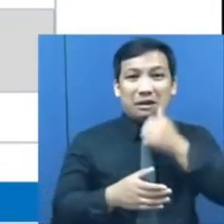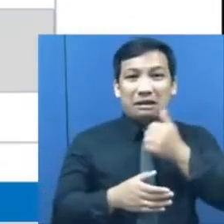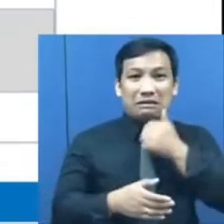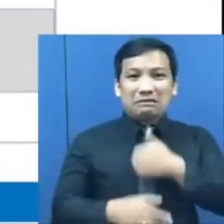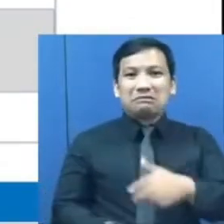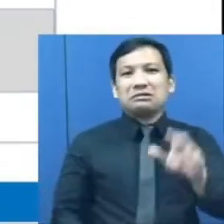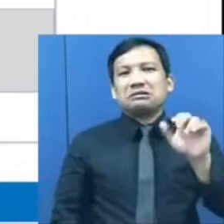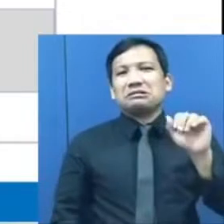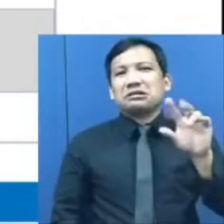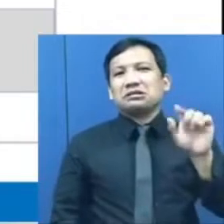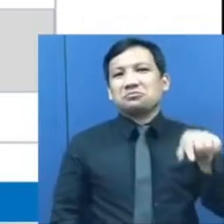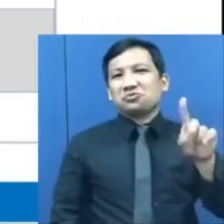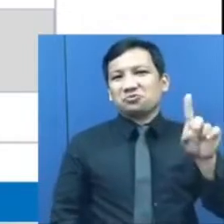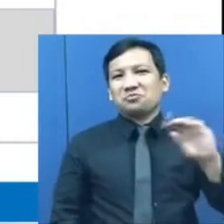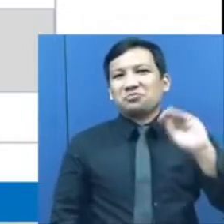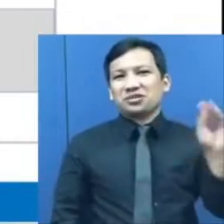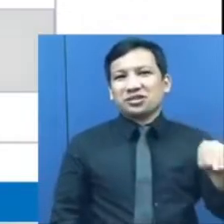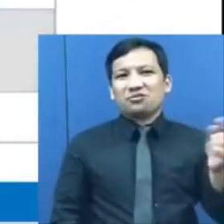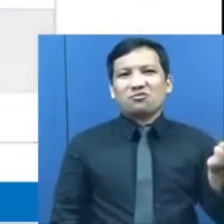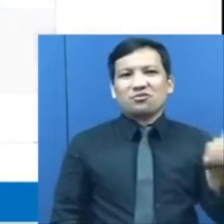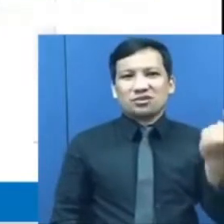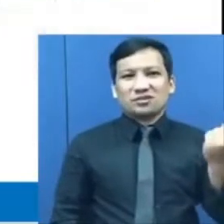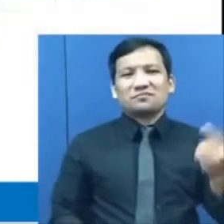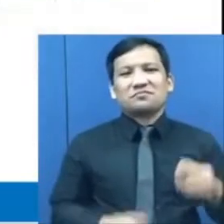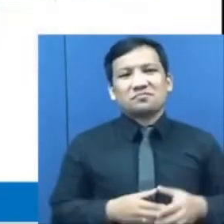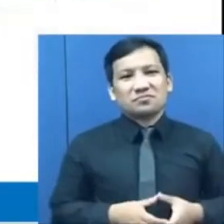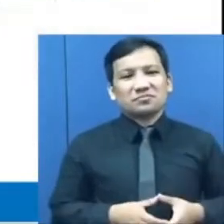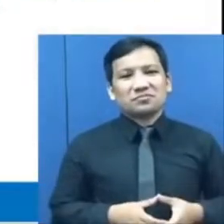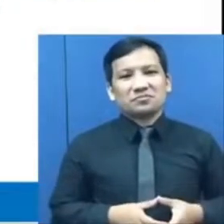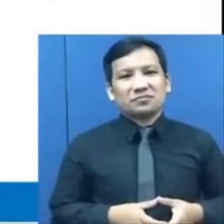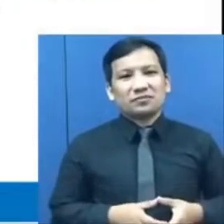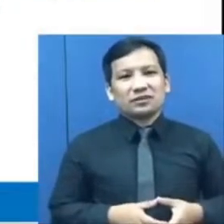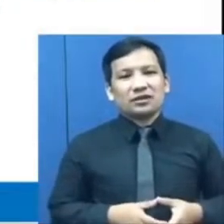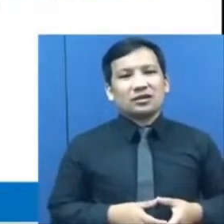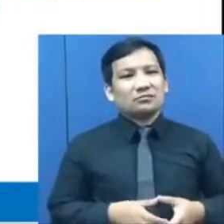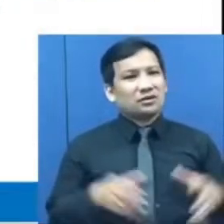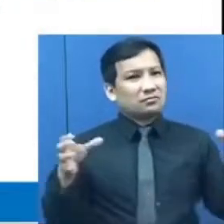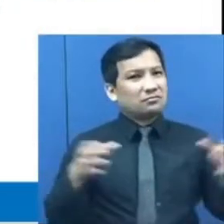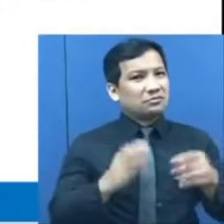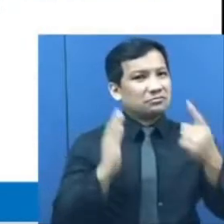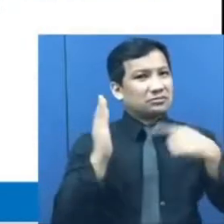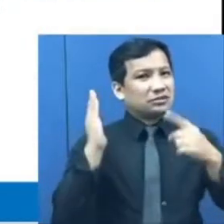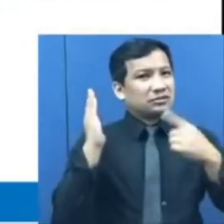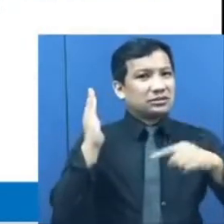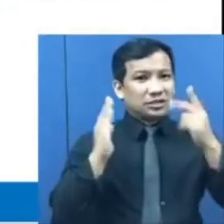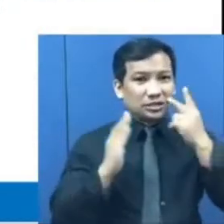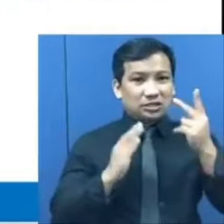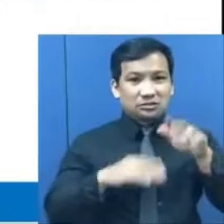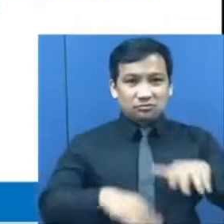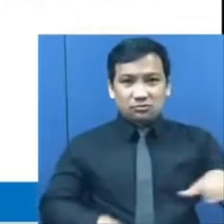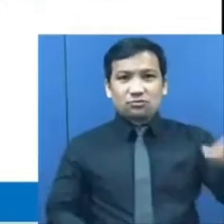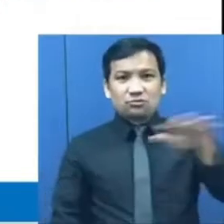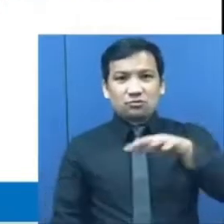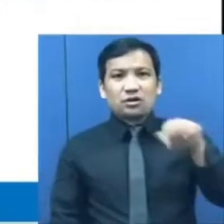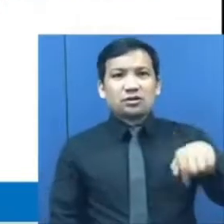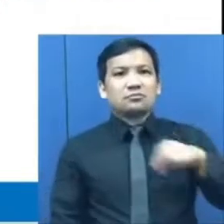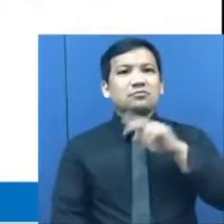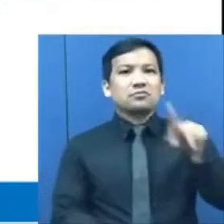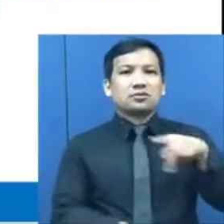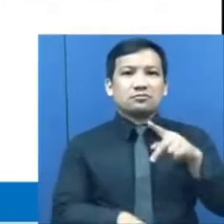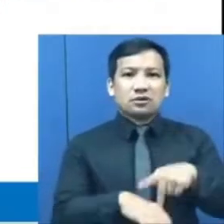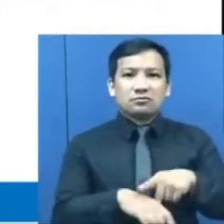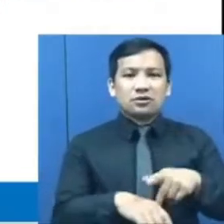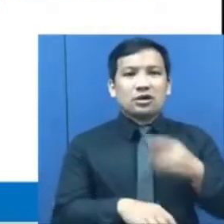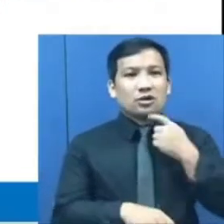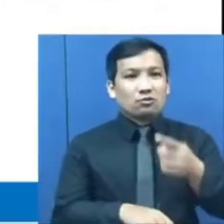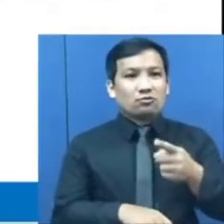,1%. Kung atin namang susuriin ang dato sa mga riyon sa Pilipinas, nitong